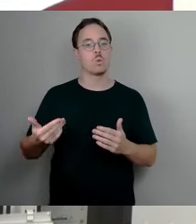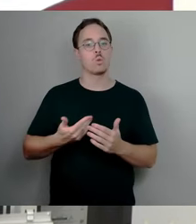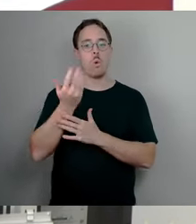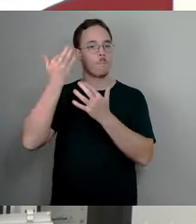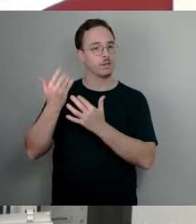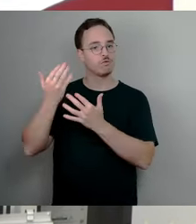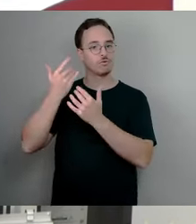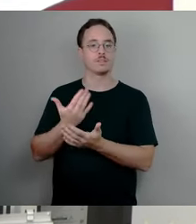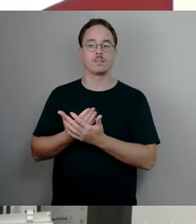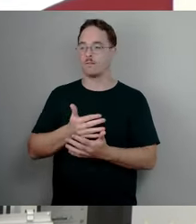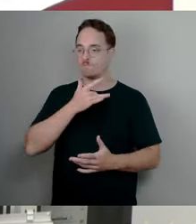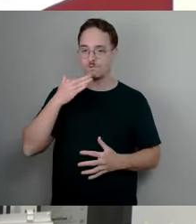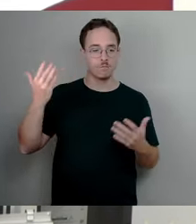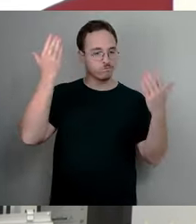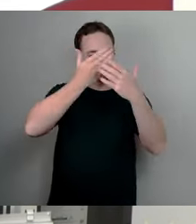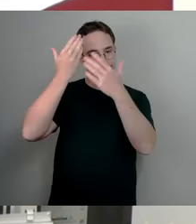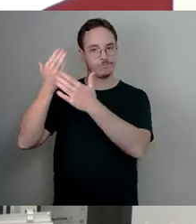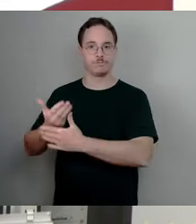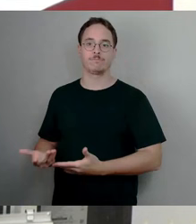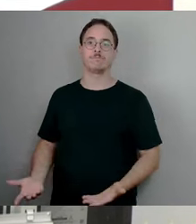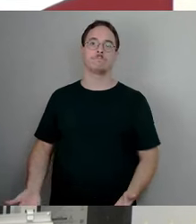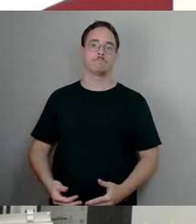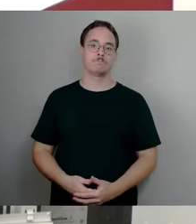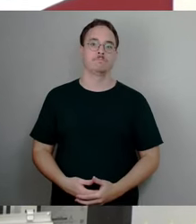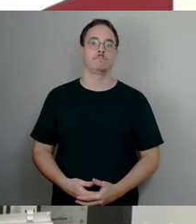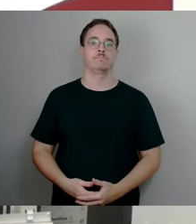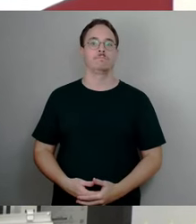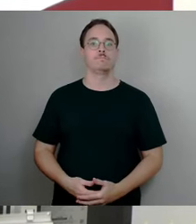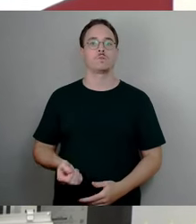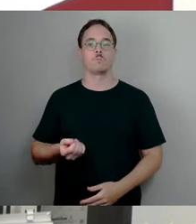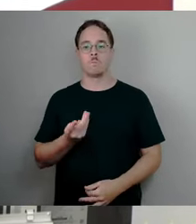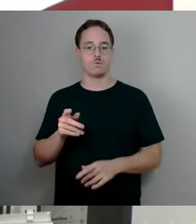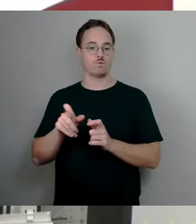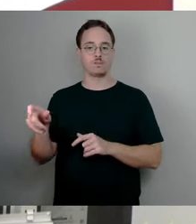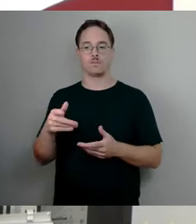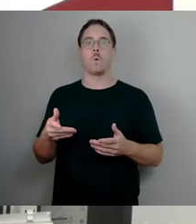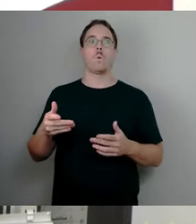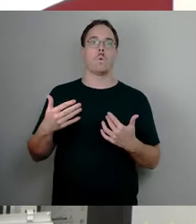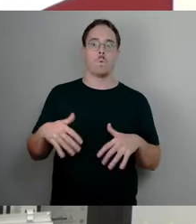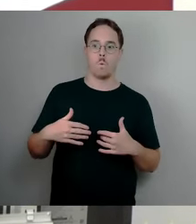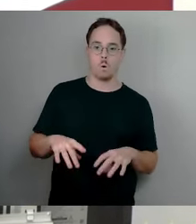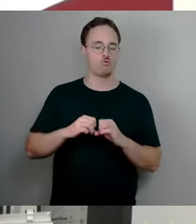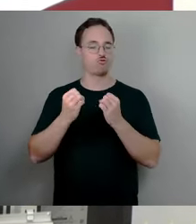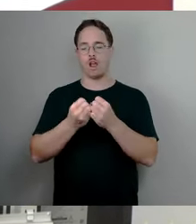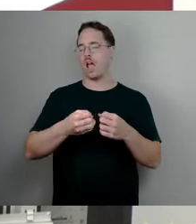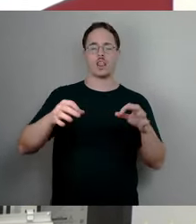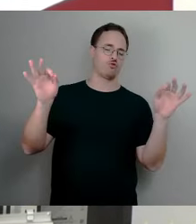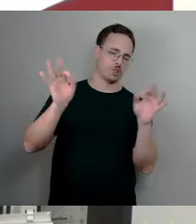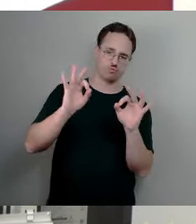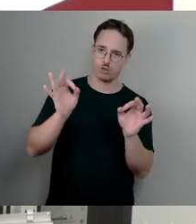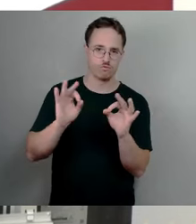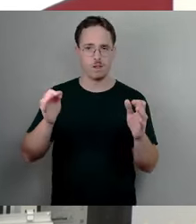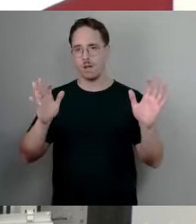gesorgt. Und natürlich haben die einen oder anderen sich dann auf dieses Brot gesetzt und gesagt, ganz schlimm, der Staat, oh Gott, oh Gott, und hier und so.